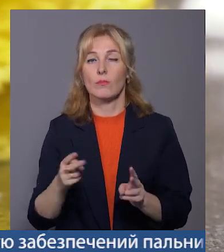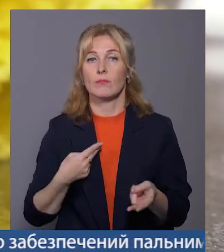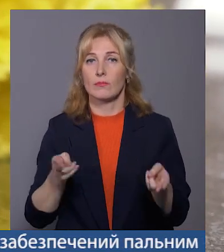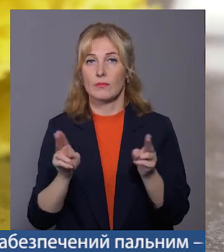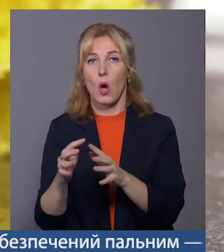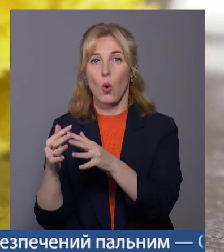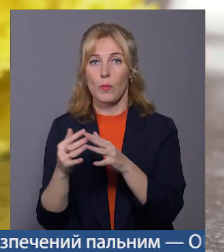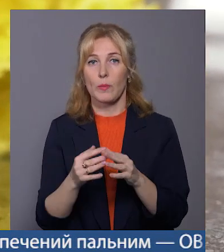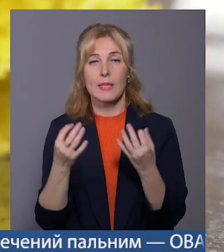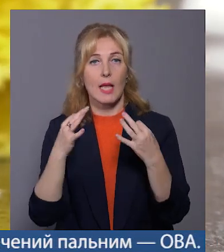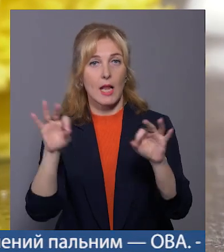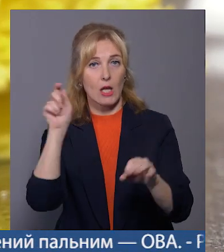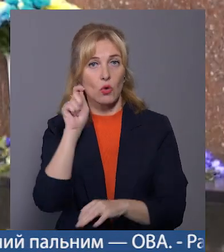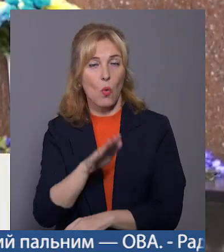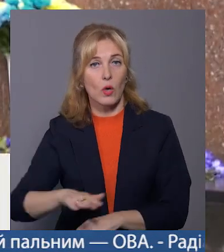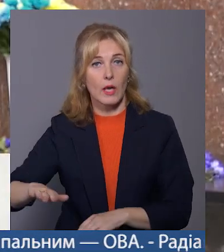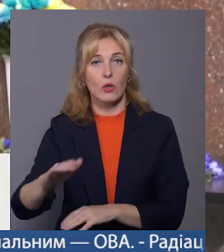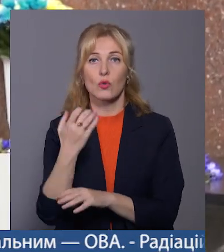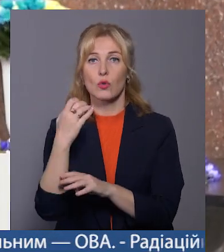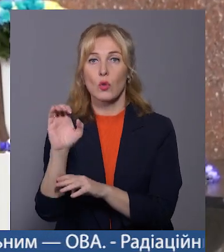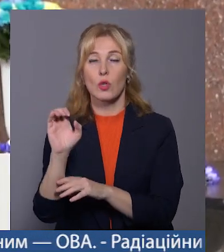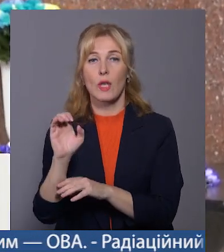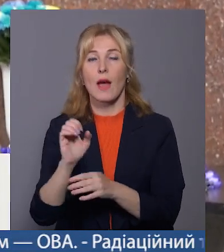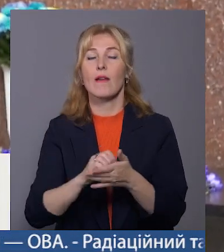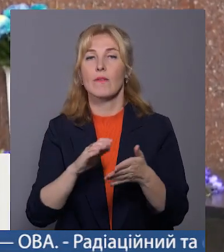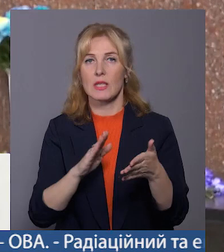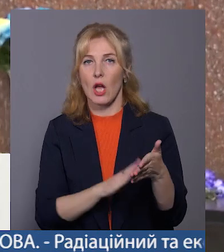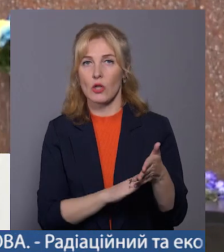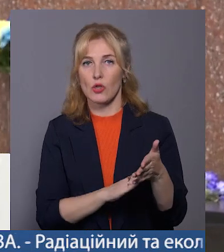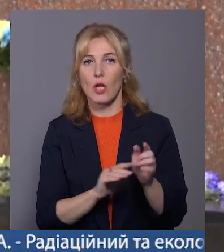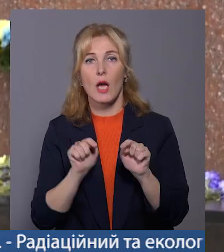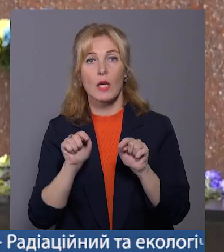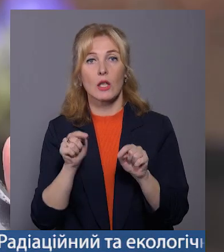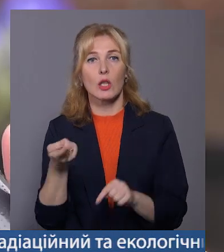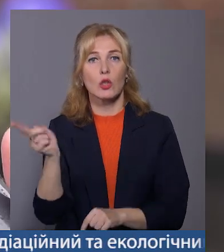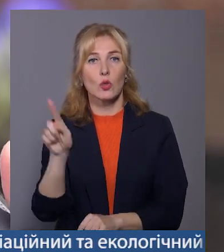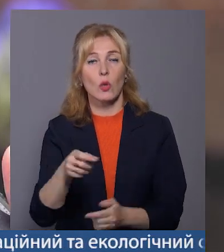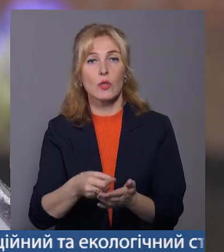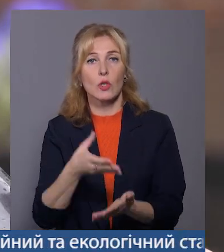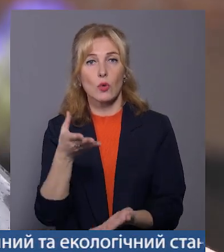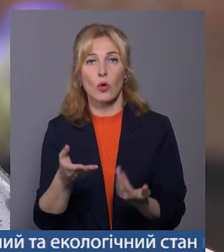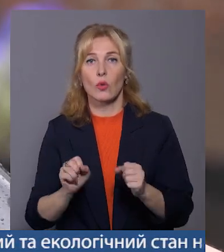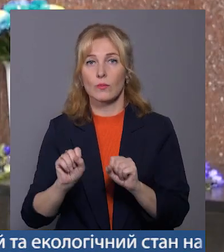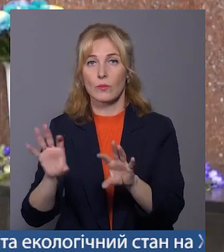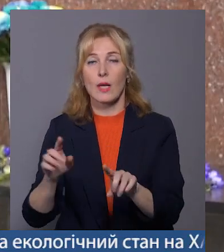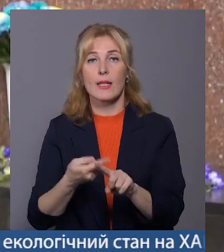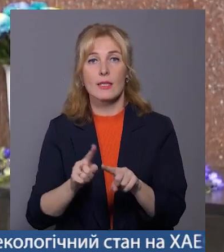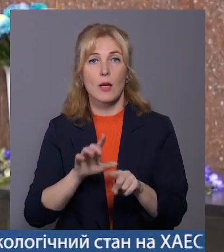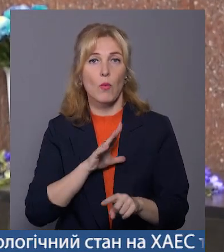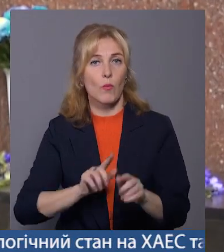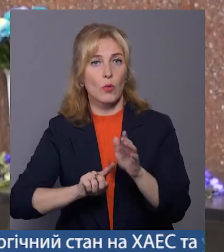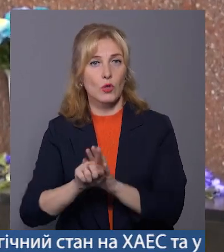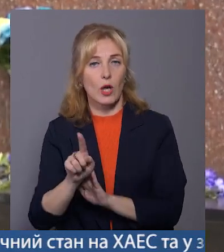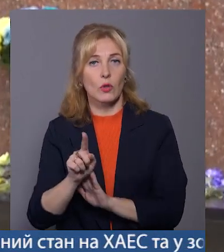за незалежну Україну. Сотня вона відзначена. І ту ціну, яку положили, це був початок. Прийде війна,